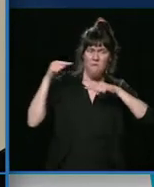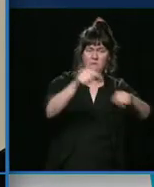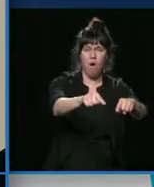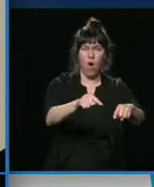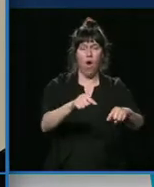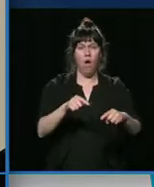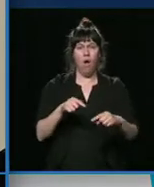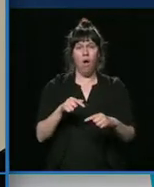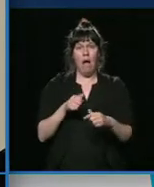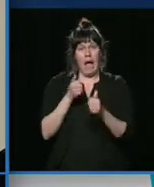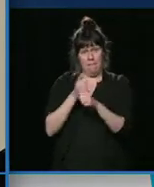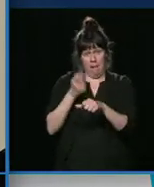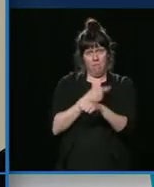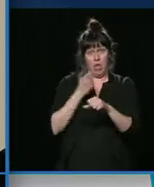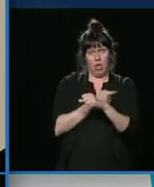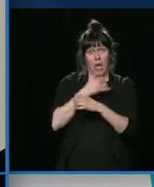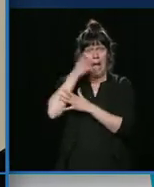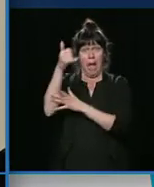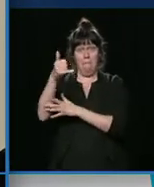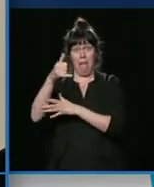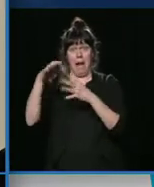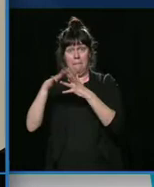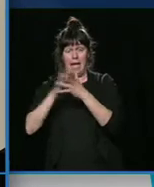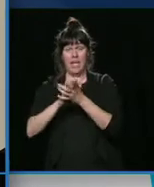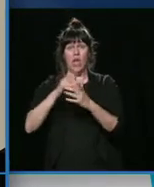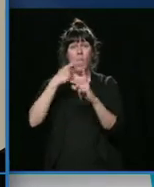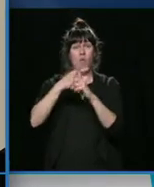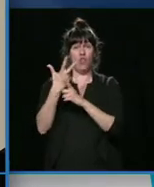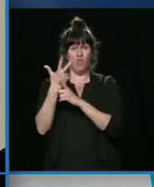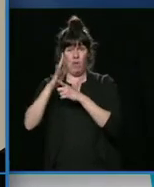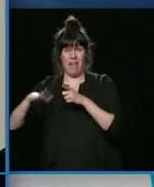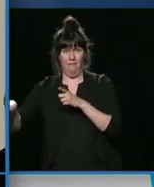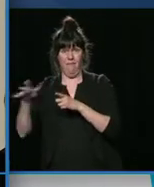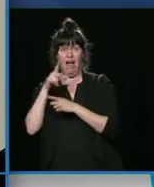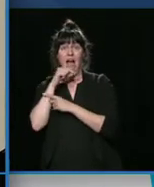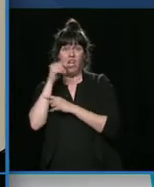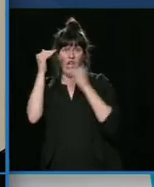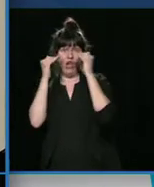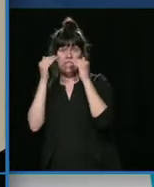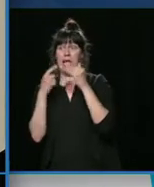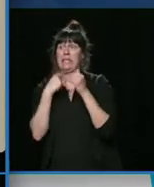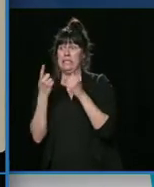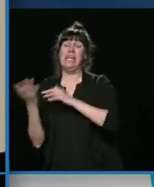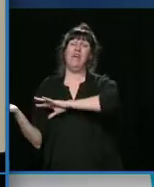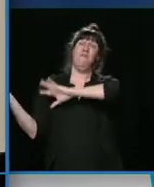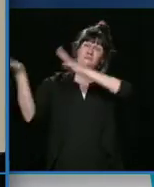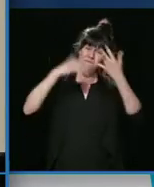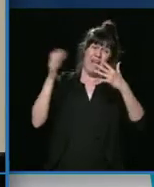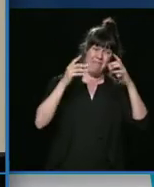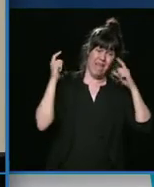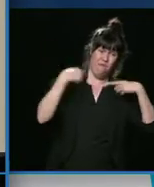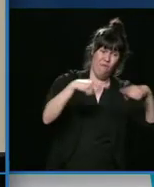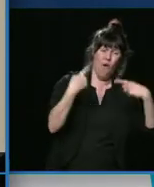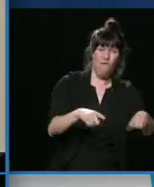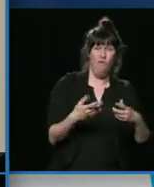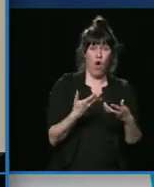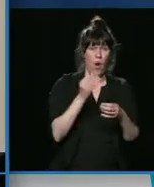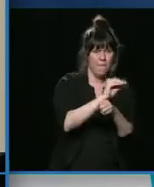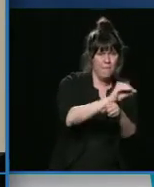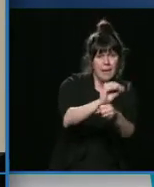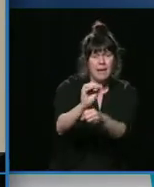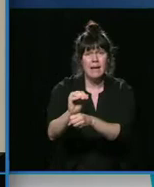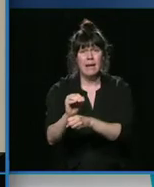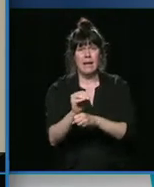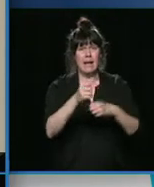son mari et ses trois enfants de 13, 15 et 17 ans pour venir en renfort. Ils ont donné à manger aux résidents, ils leur ont donné à